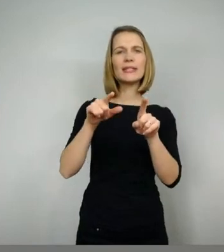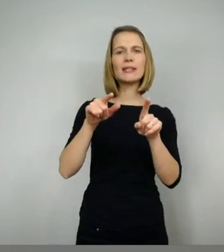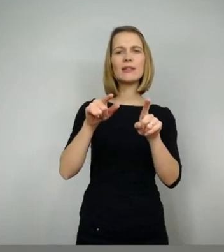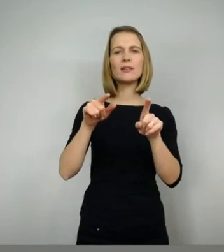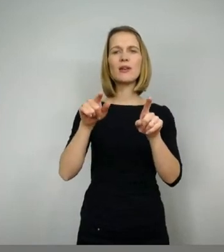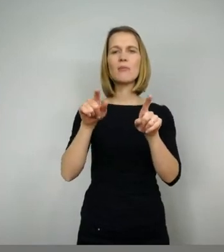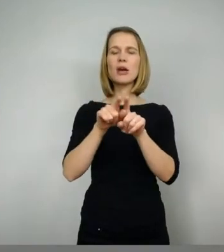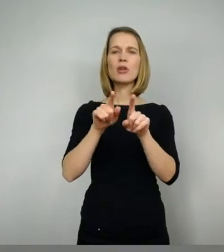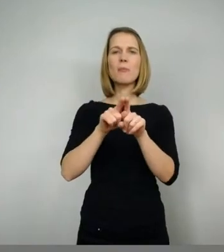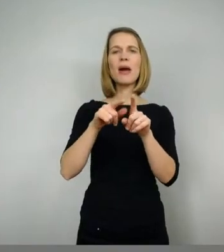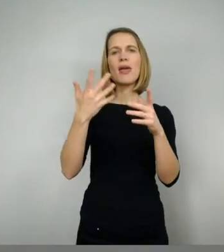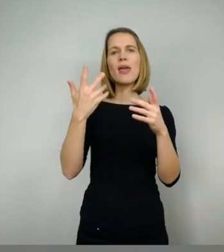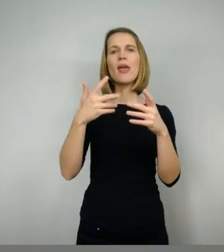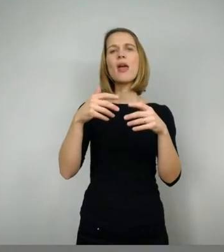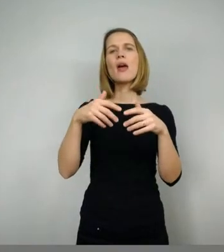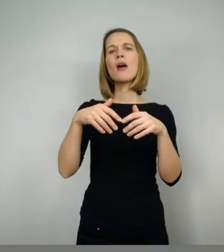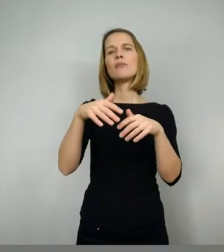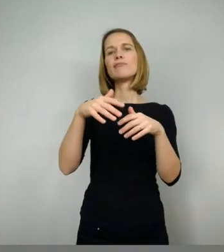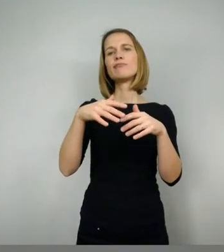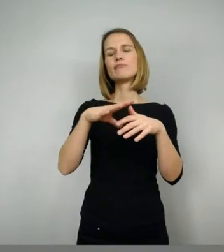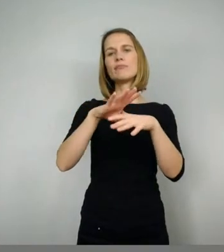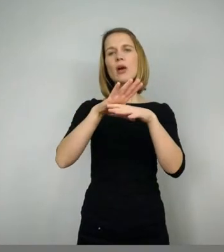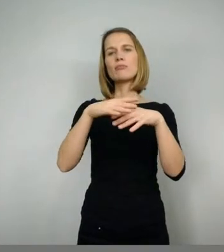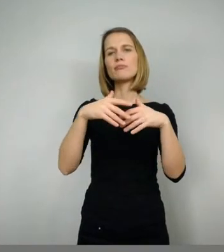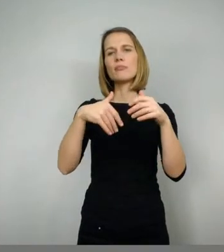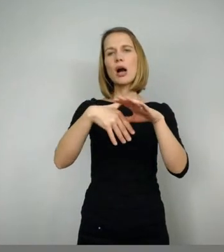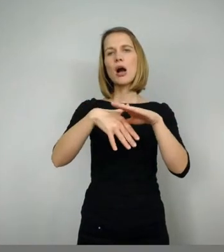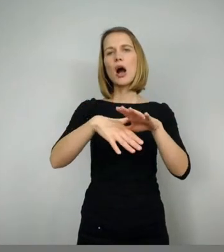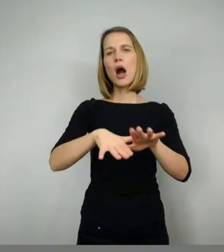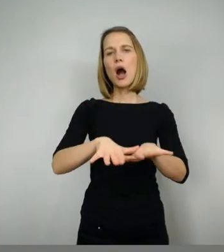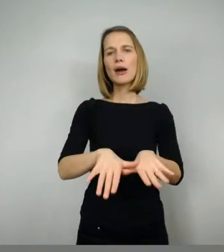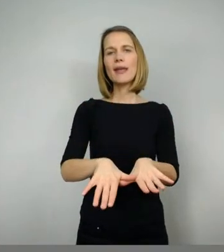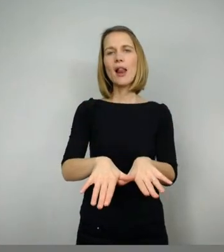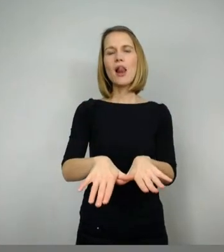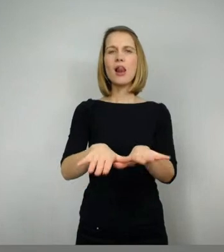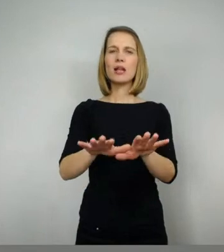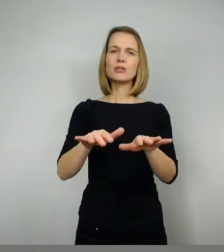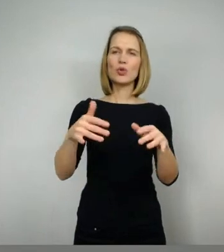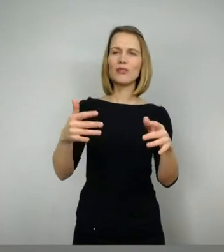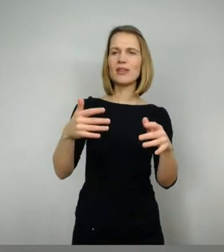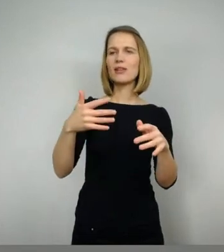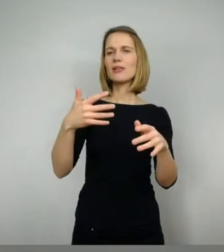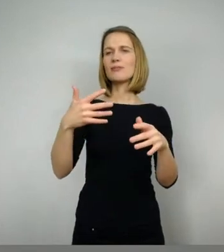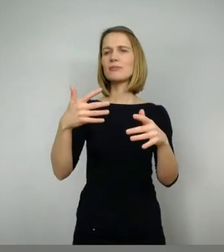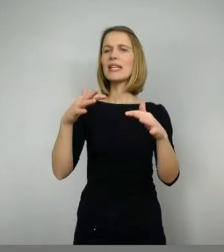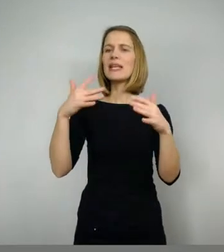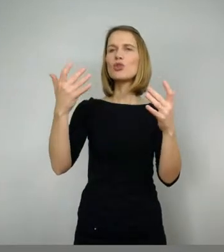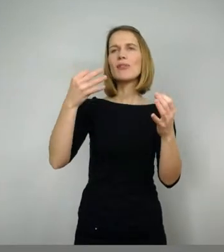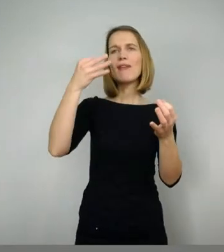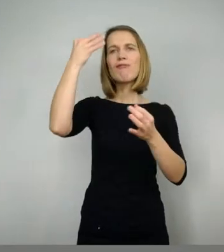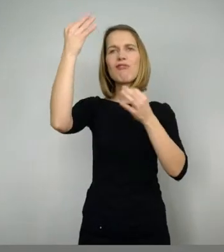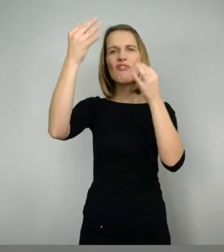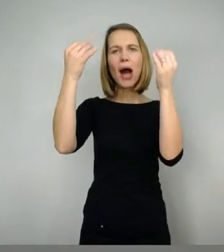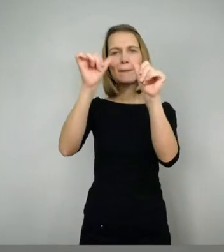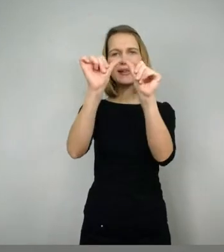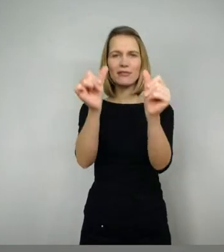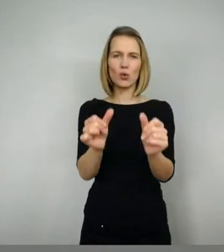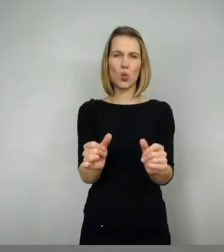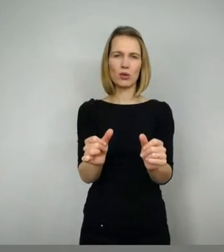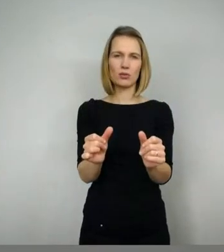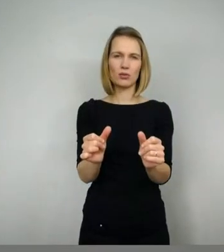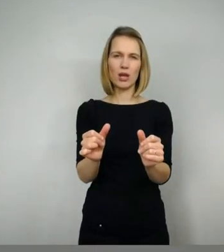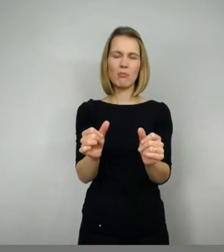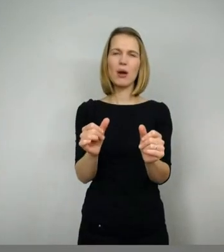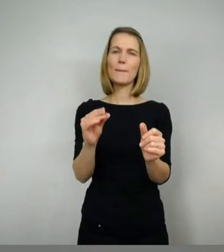die Meerjungfrau oder so? Es ist so ein bisschen schuppig. Also es gibt schon so Fabelwesen, sag ich jetzt mal, aber das Häufigste sind eigentlich Drachen,